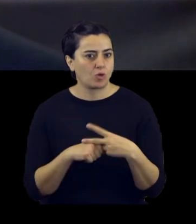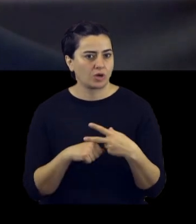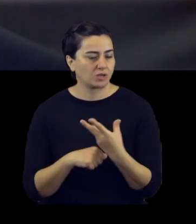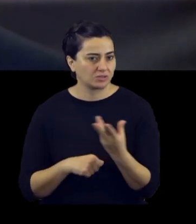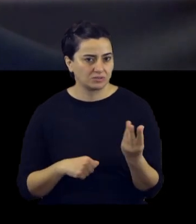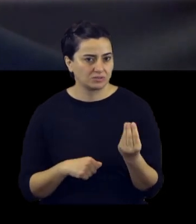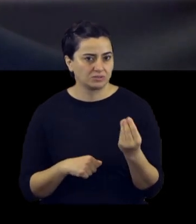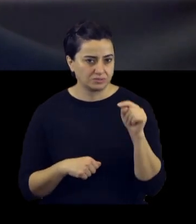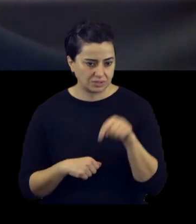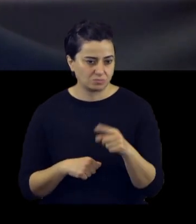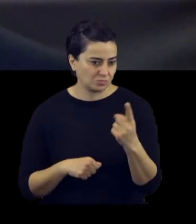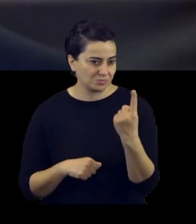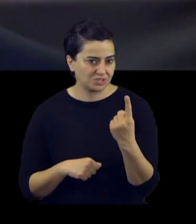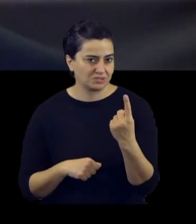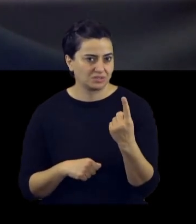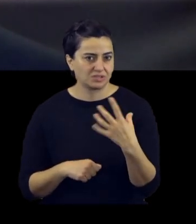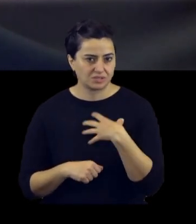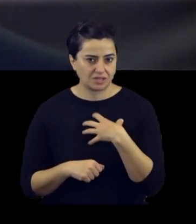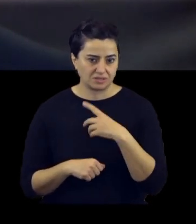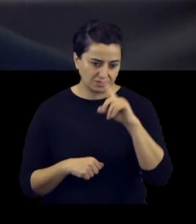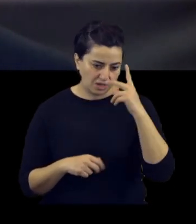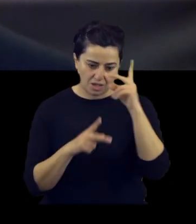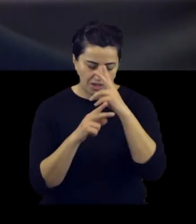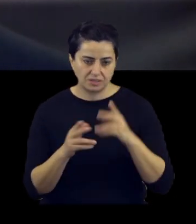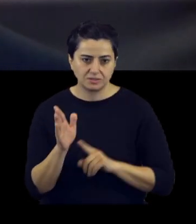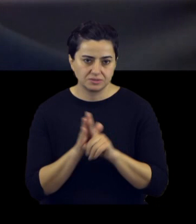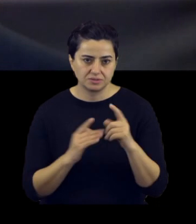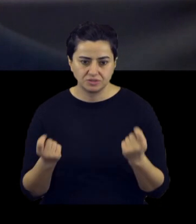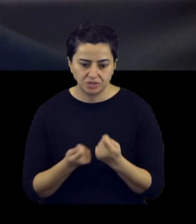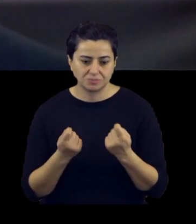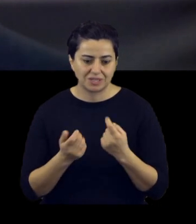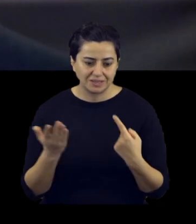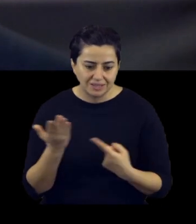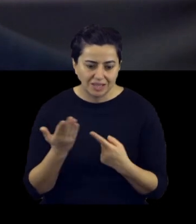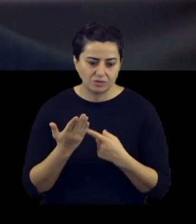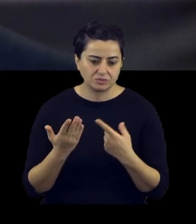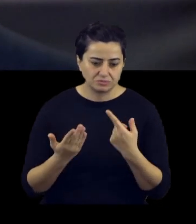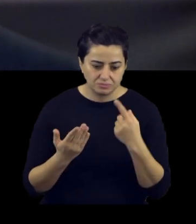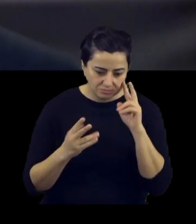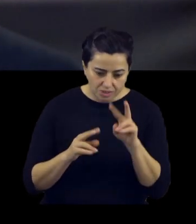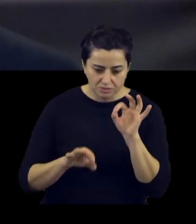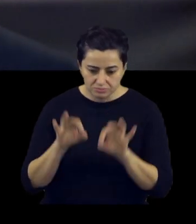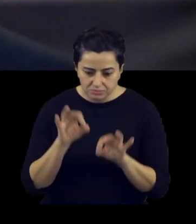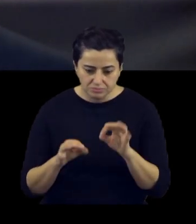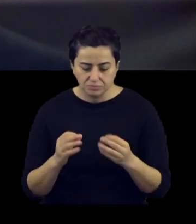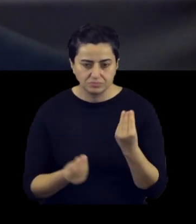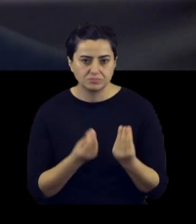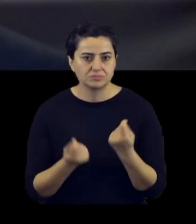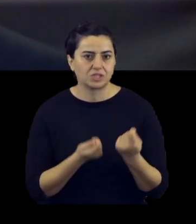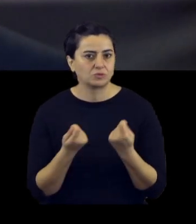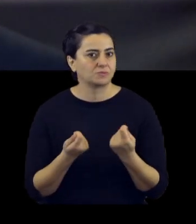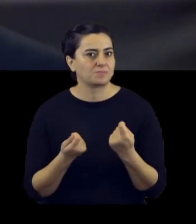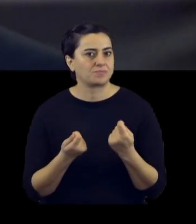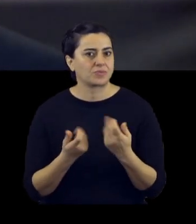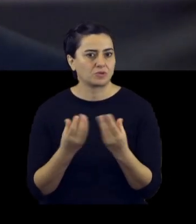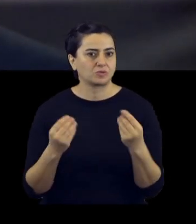örneğe rastlıyoruz. sen bunlardan birisin. Kendi başına hayallerini gerçekleştirme, teknolojiye hükmetme ve bir şeyler ortaya koyma adına.